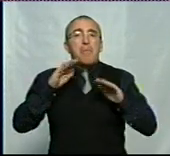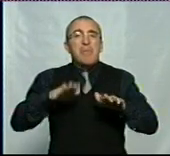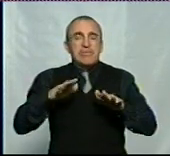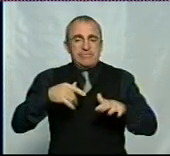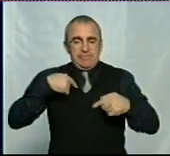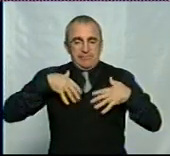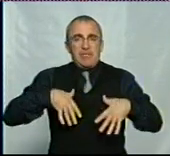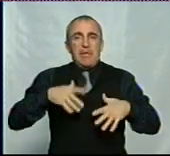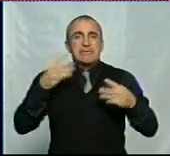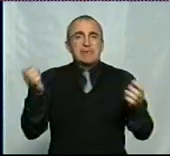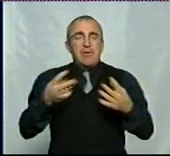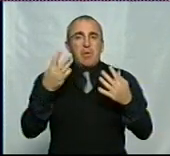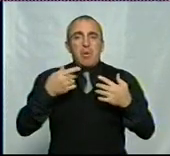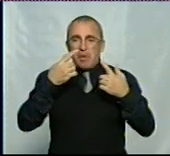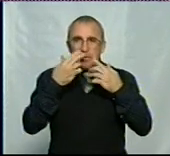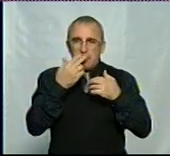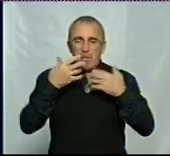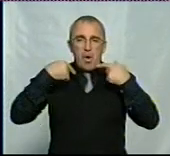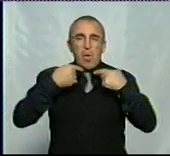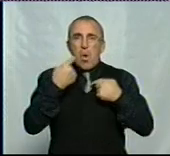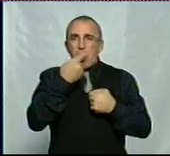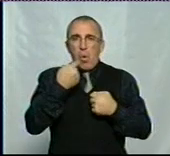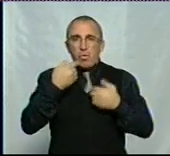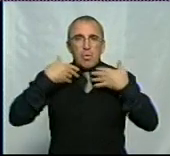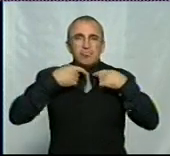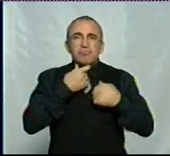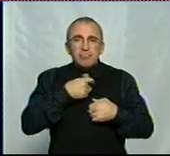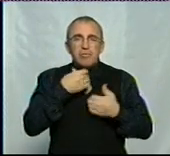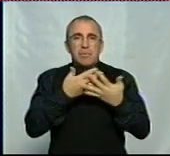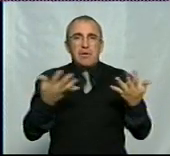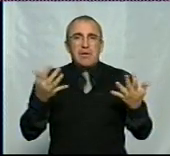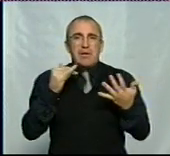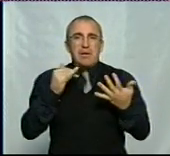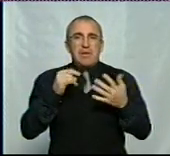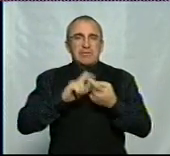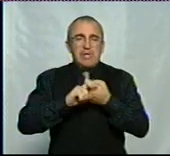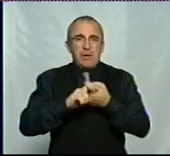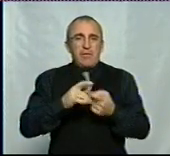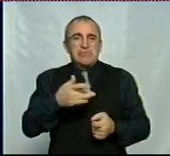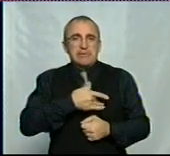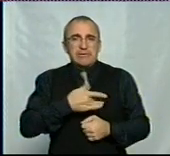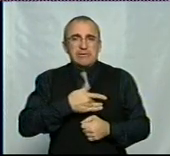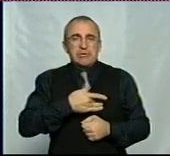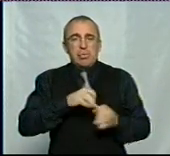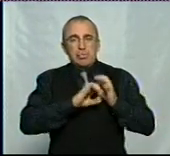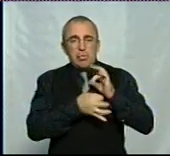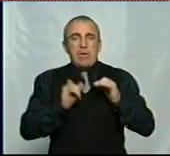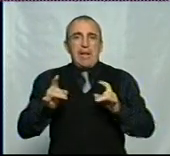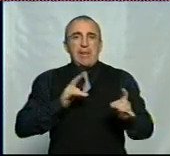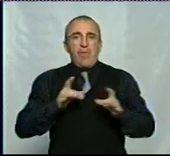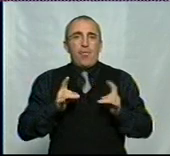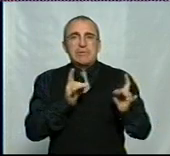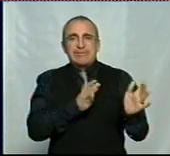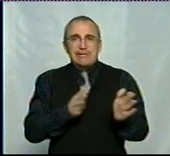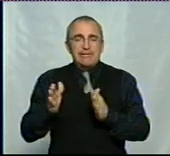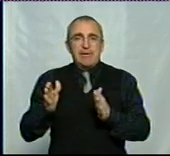запаленням, переважно слизових оболонок ротоглотки, та загальною інтоксикацією зараженням серцево-судинної та нервової систем.